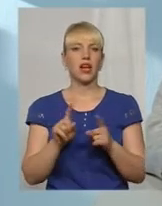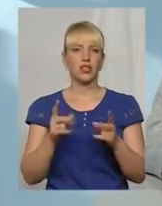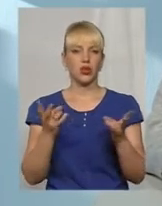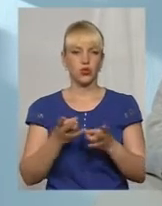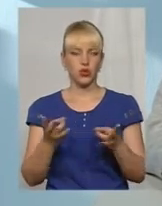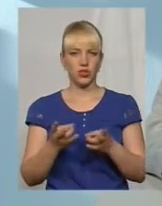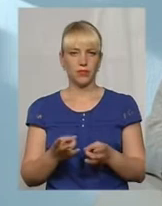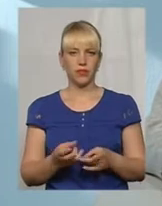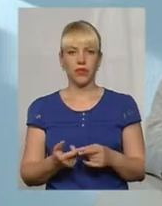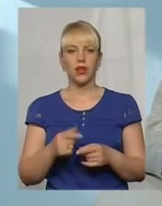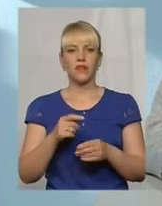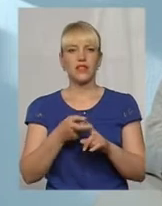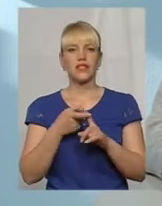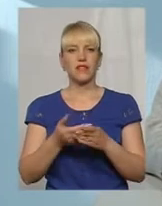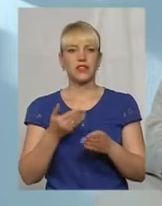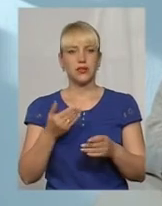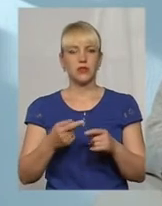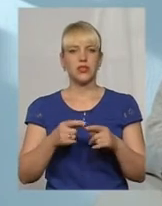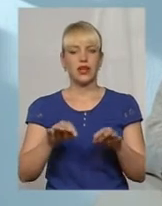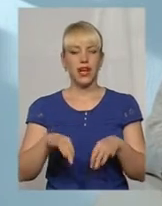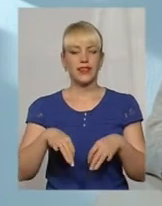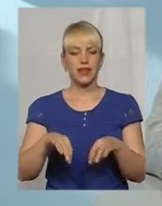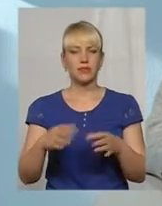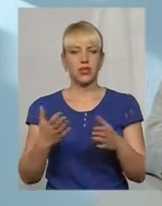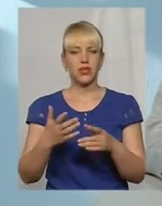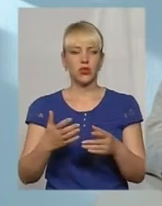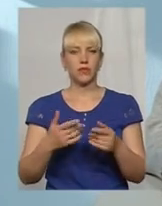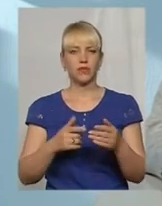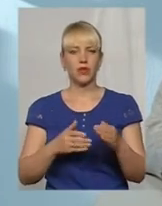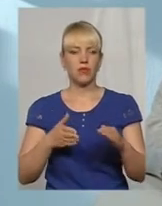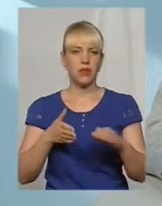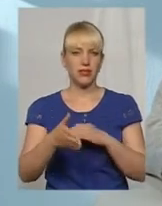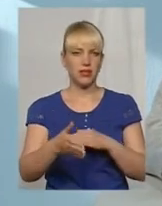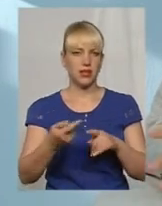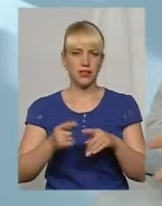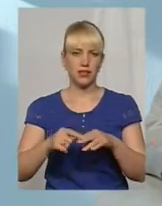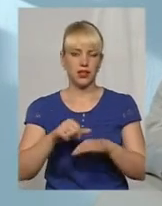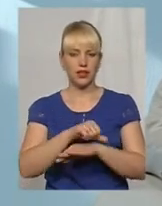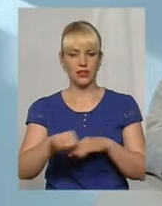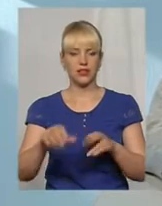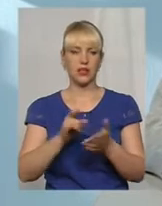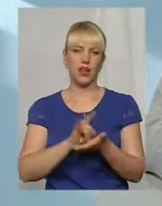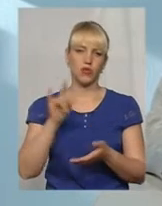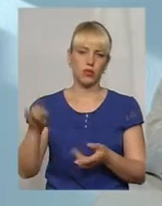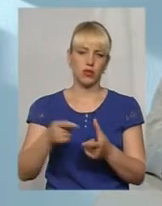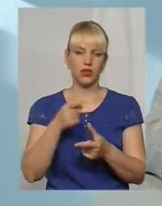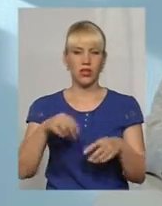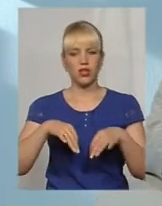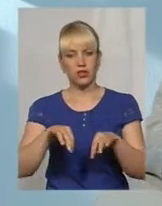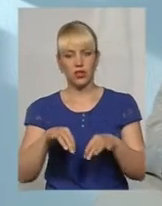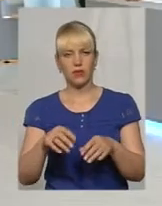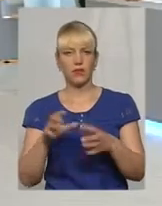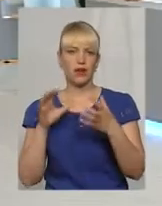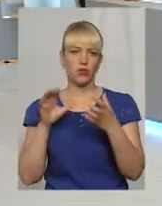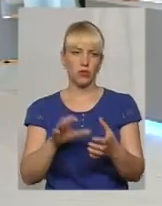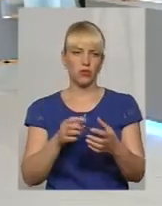потрібні. В зависимости от транспорта, котрим пересекається граница, будь це самоліт, автомобіль, автобус, ЖД-транспорт.